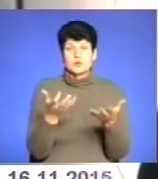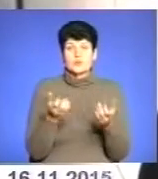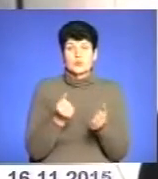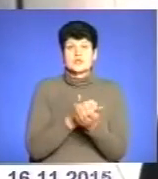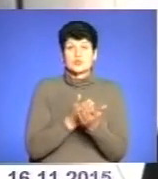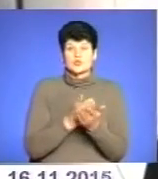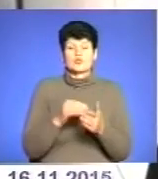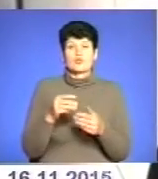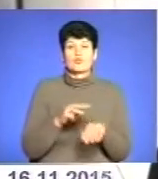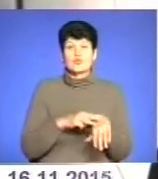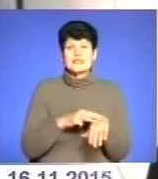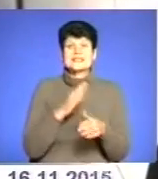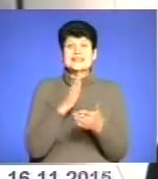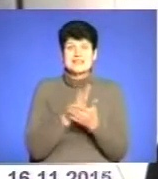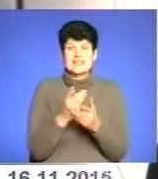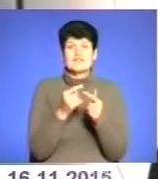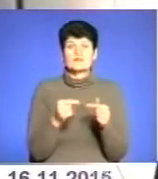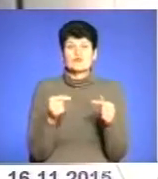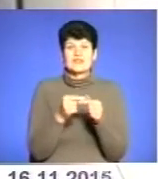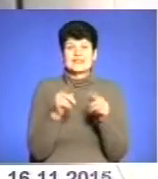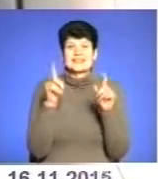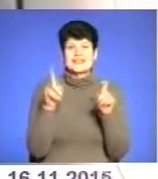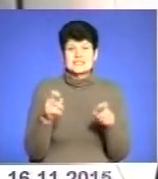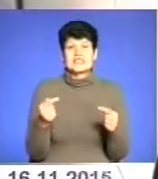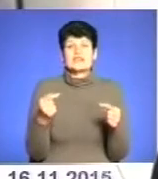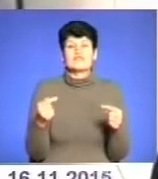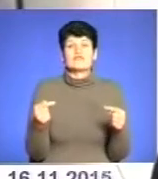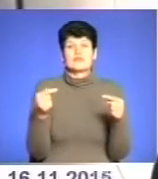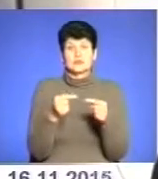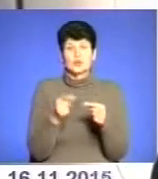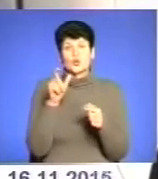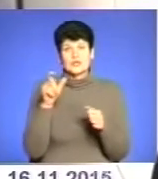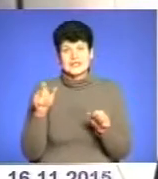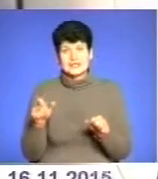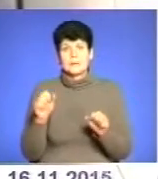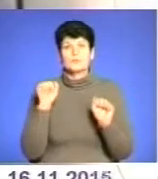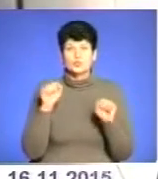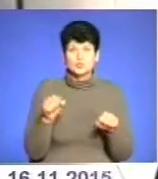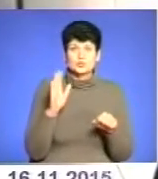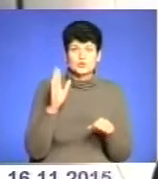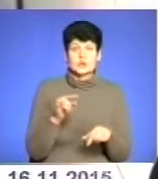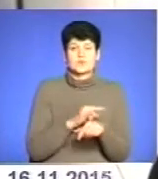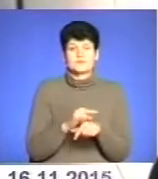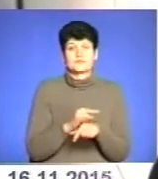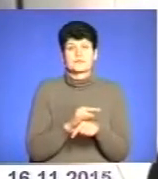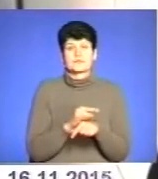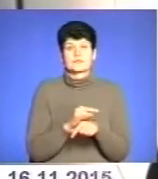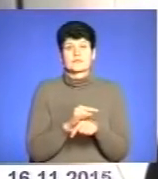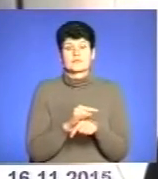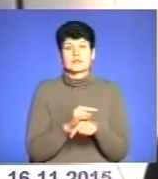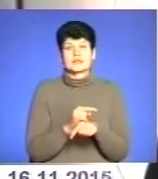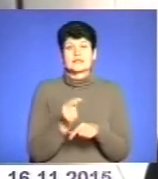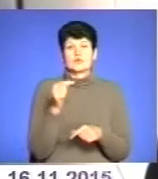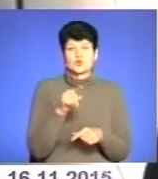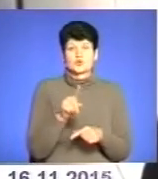поліцію є відповідні тести, які визначать, чи людина схильна до обману, чи вона схильна, щоб